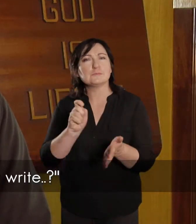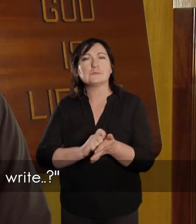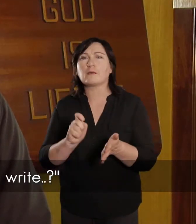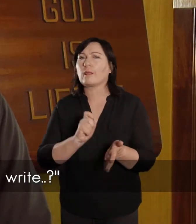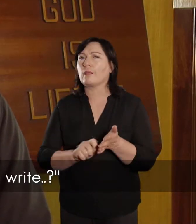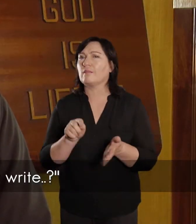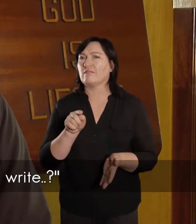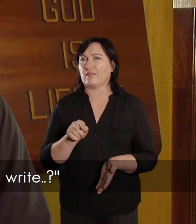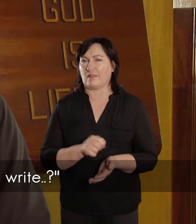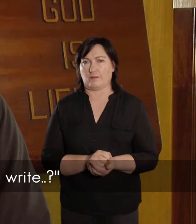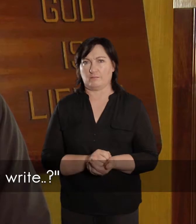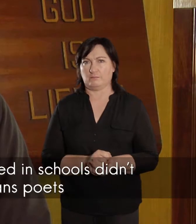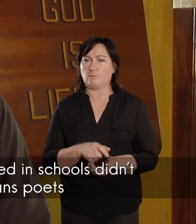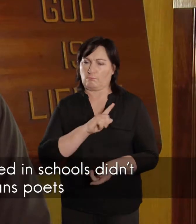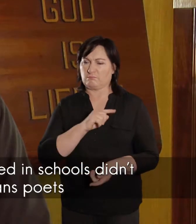skryf jy?